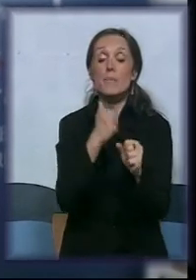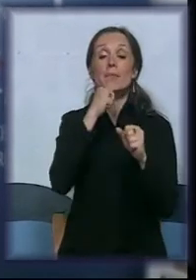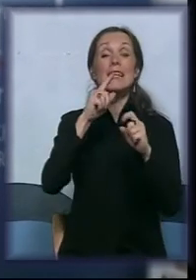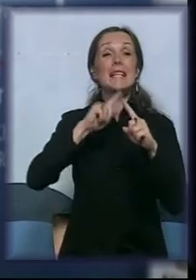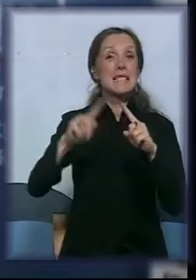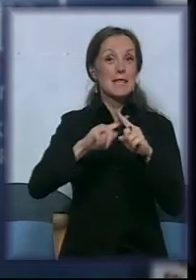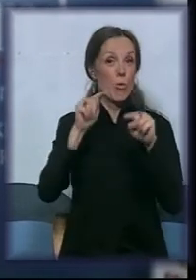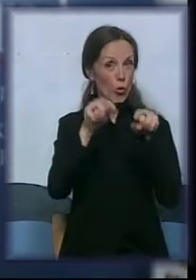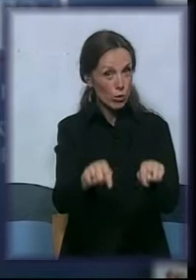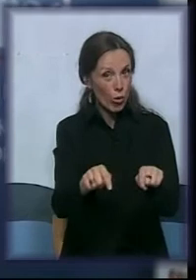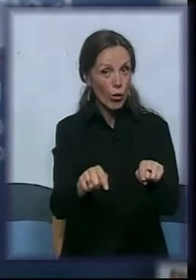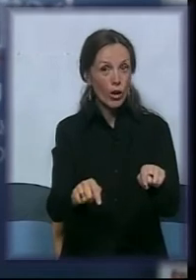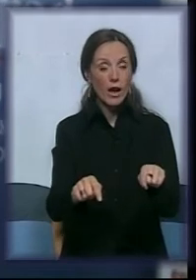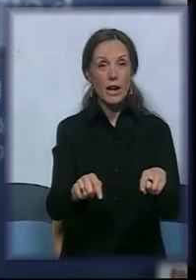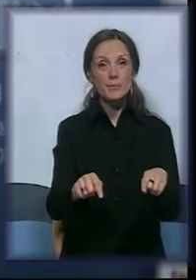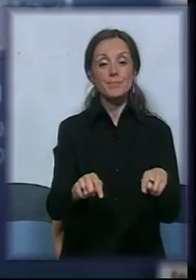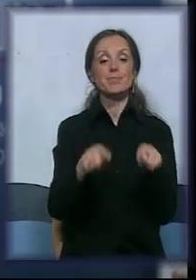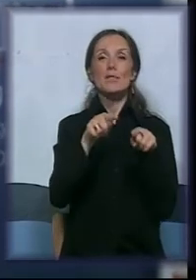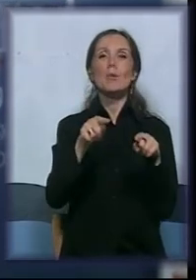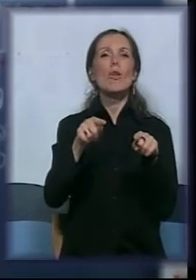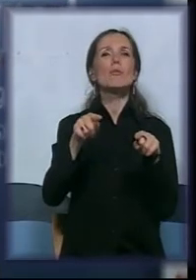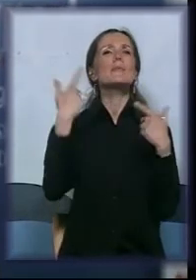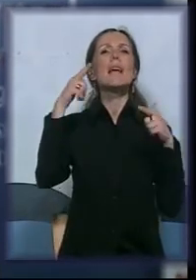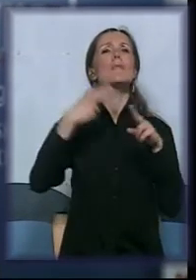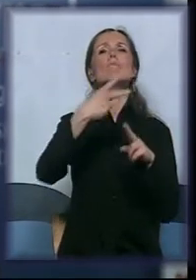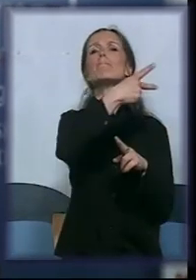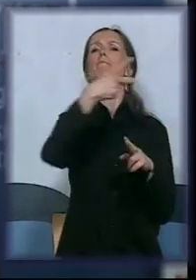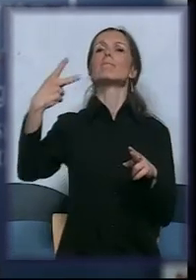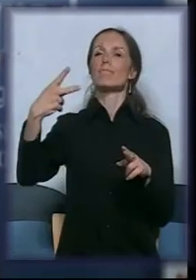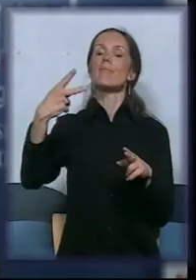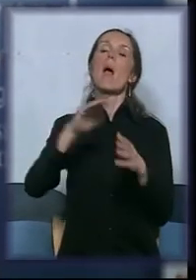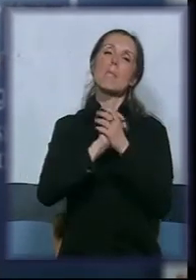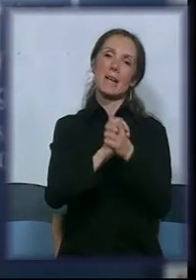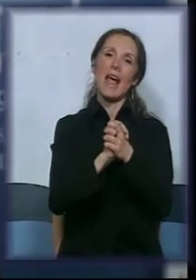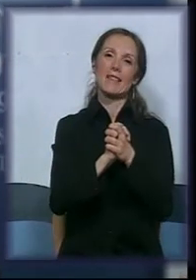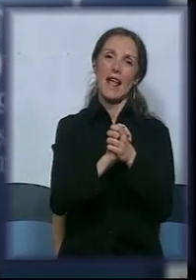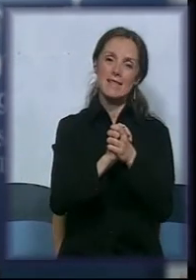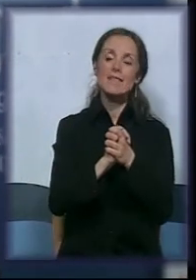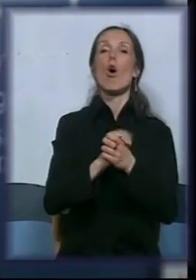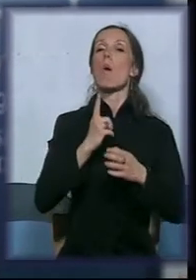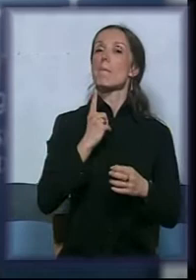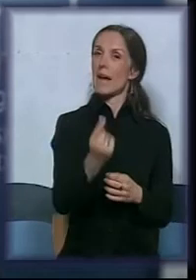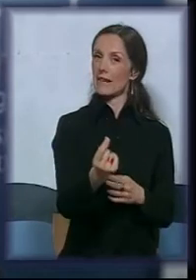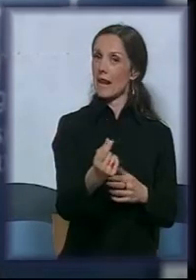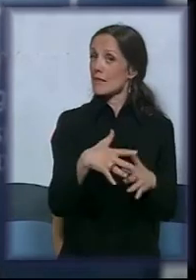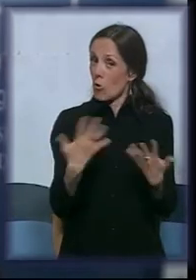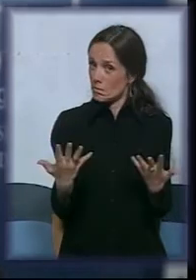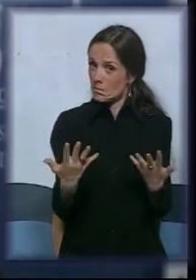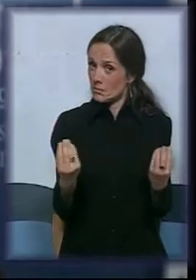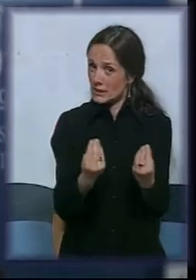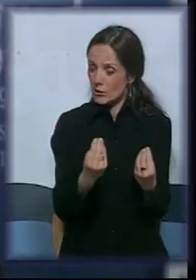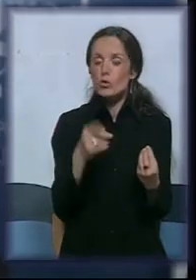toga iz tih razloga smo ovome sajmu i dali slogan Prijateljstvo, partnerstvo. Jednostavno organizacija civilnog društva žele